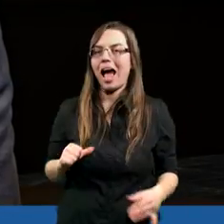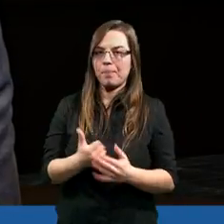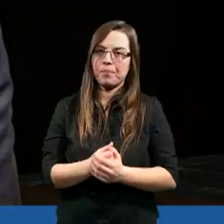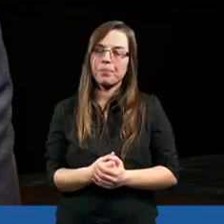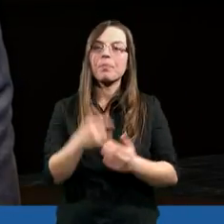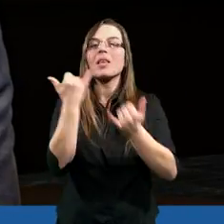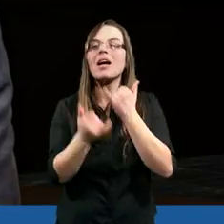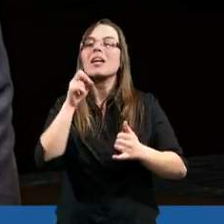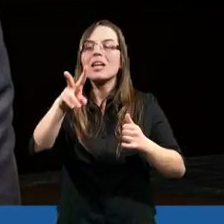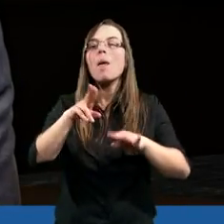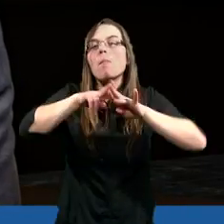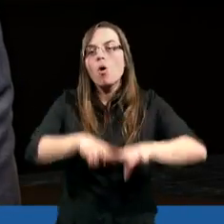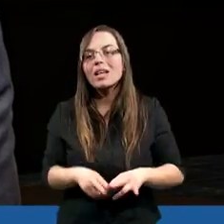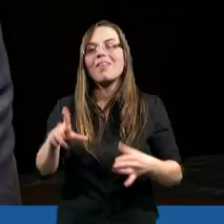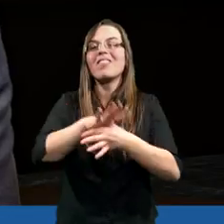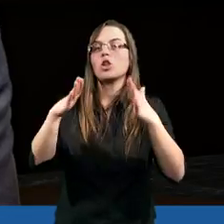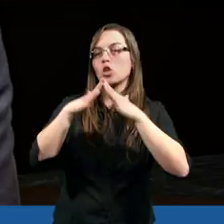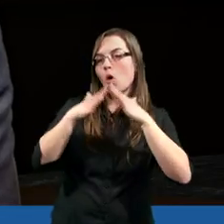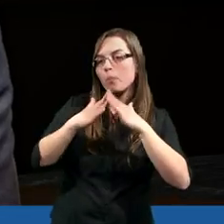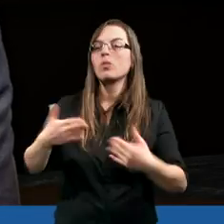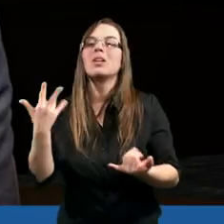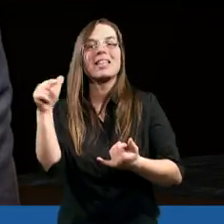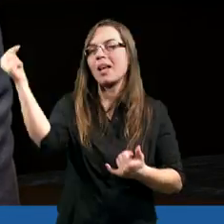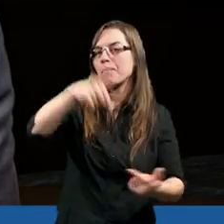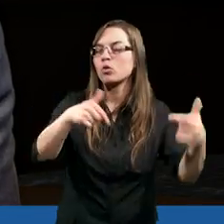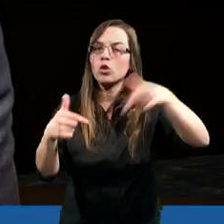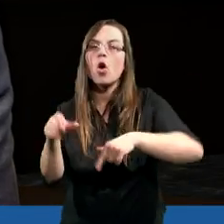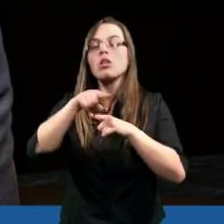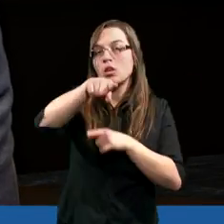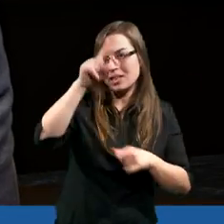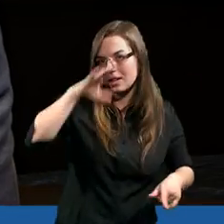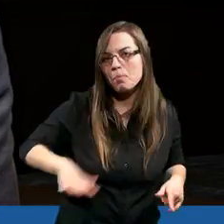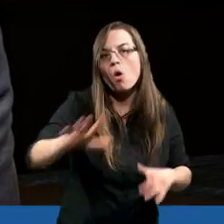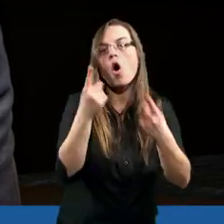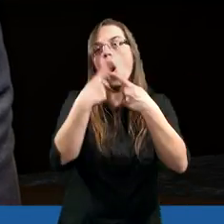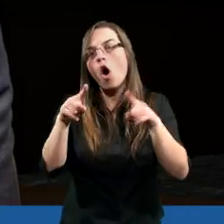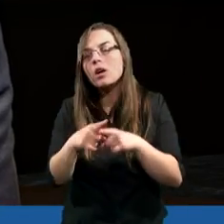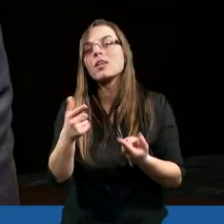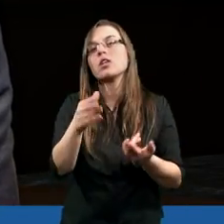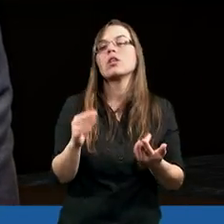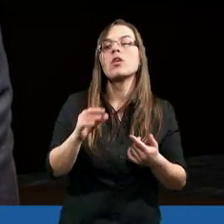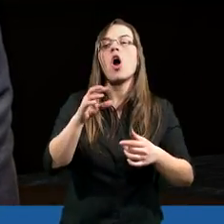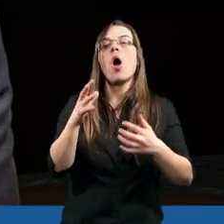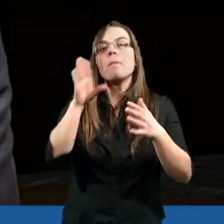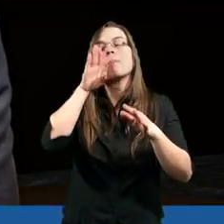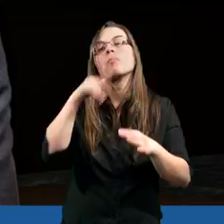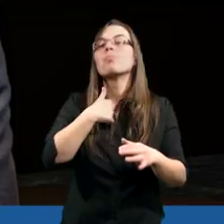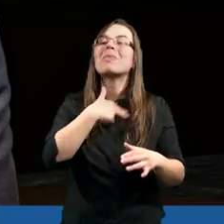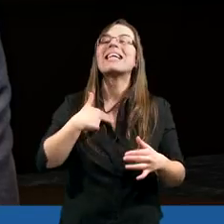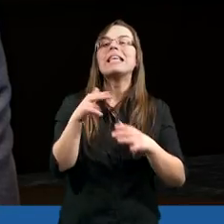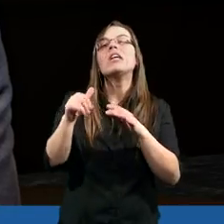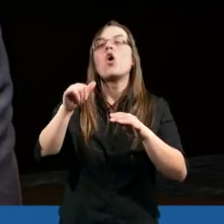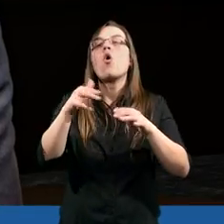teraz tak, jeżeli pozostajemy w domu i nie przychodzimy do tej społeczności, ograbiamy siebie z